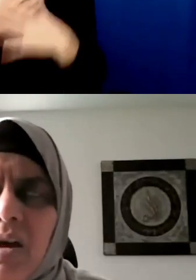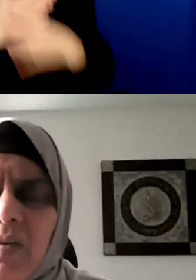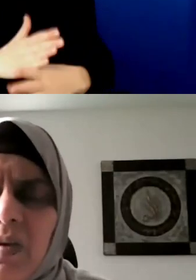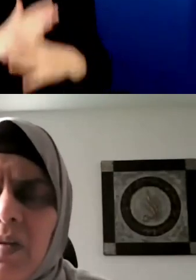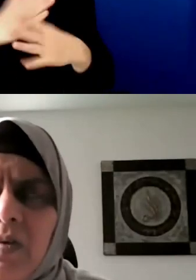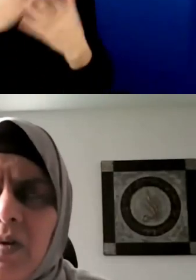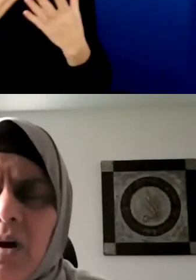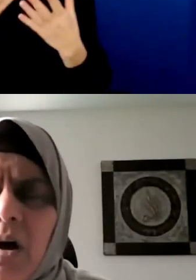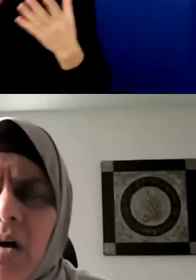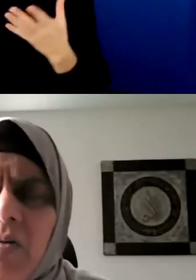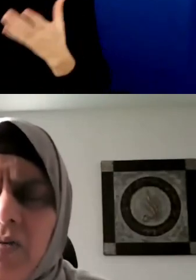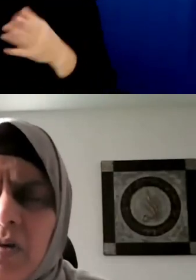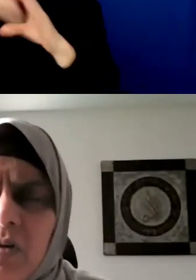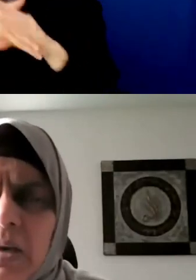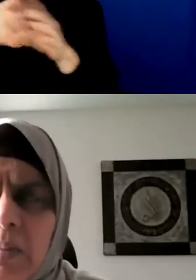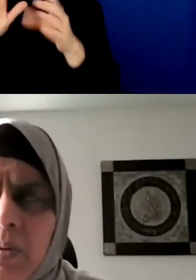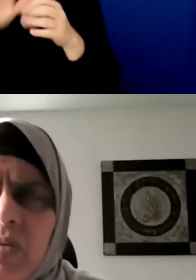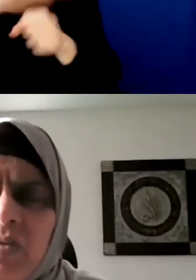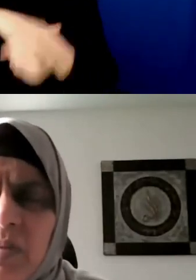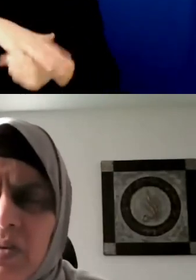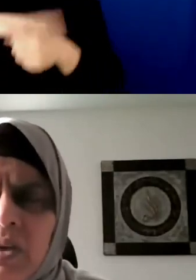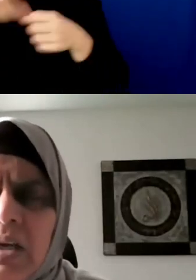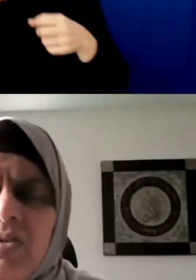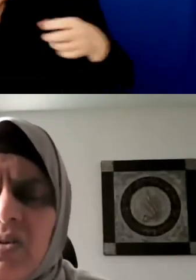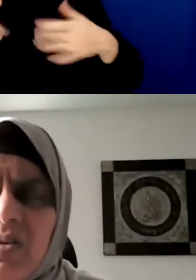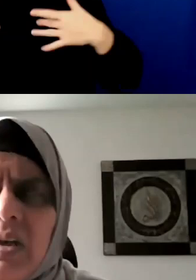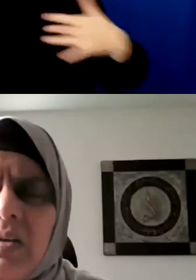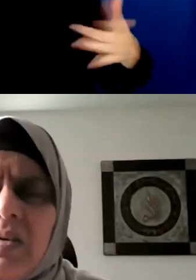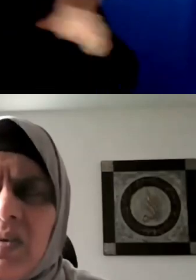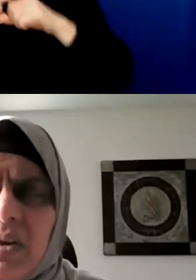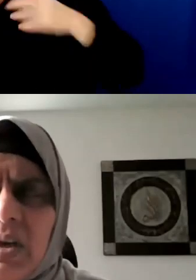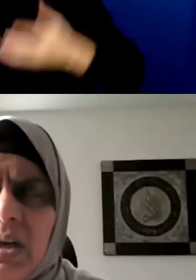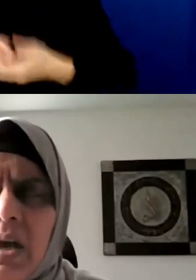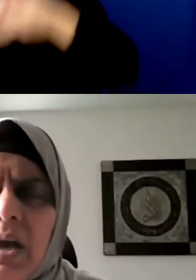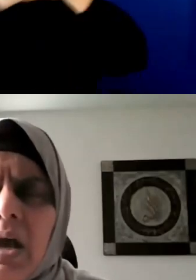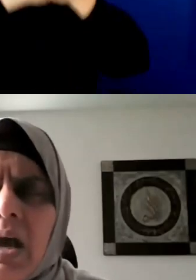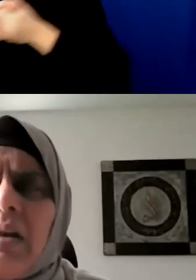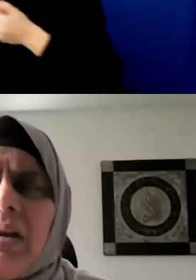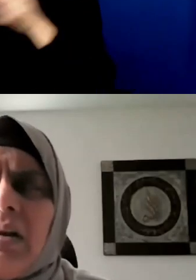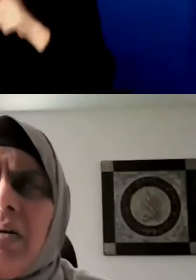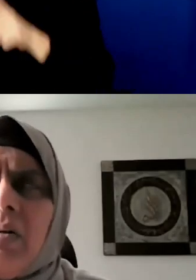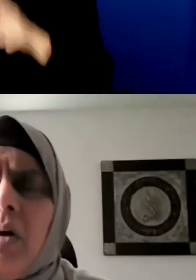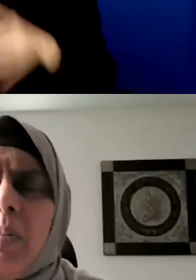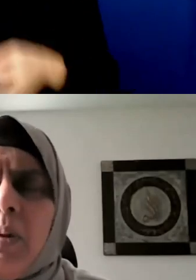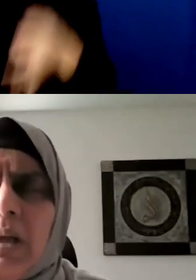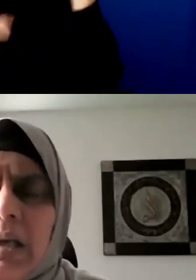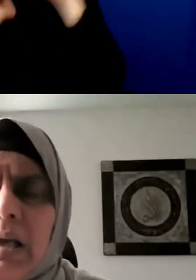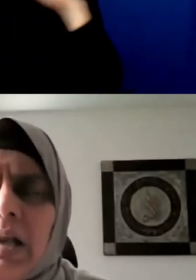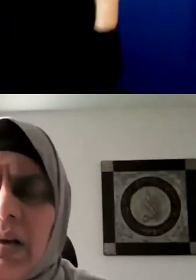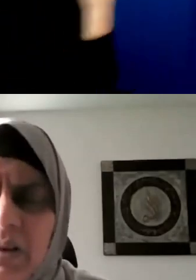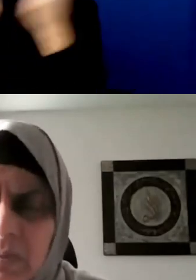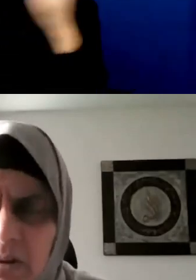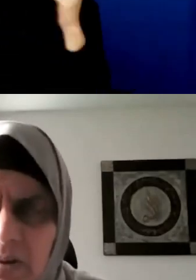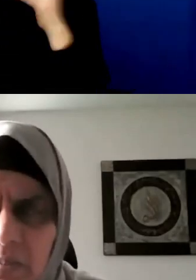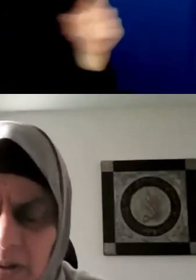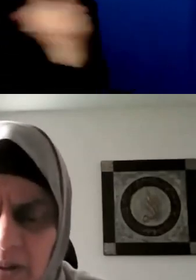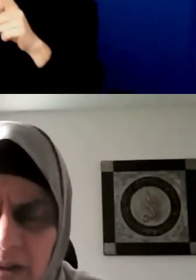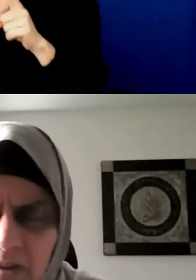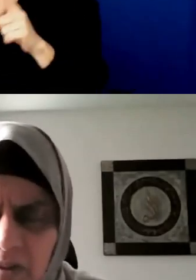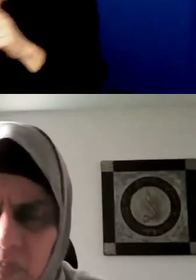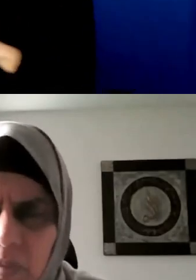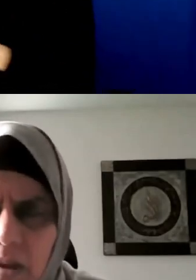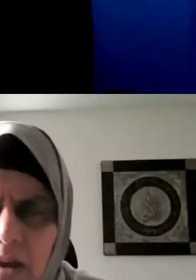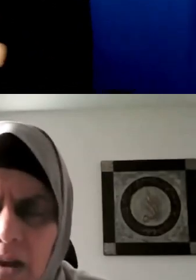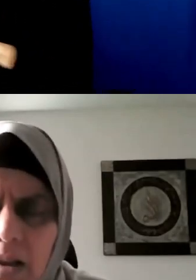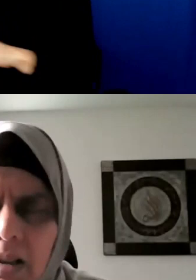Nous sommes engagés à la vérité et la réconciliation et la justice sociale et d'équité pour toute personne d'un océan à l